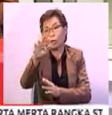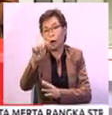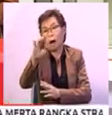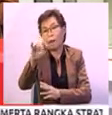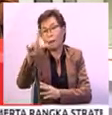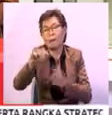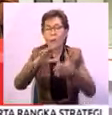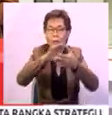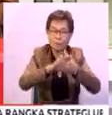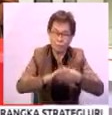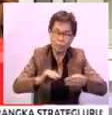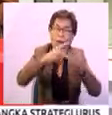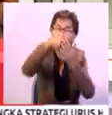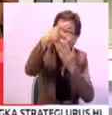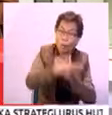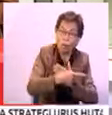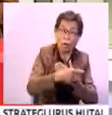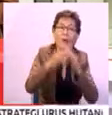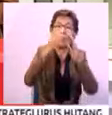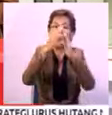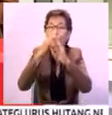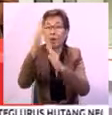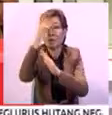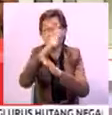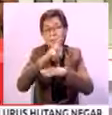pembangunan perumahan kerajaan PH di Melaka.